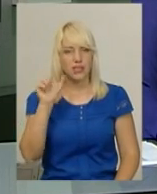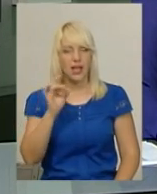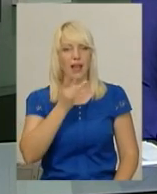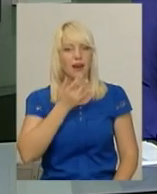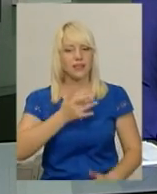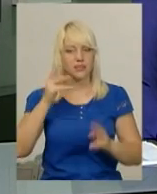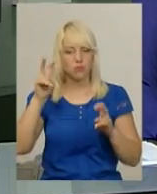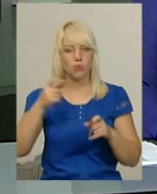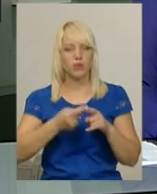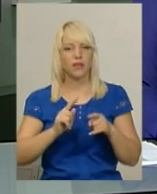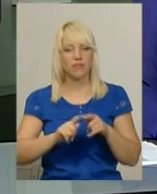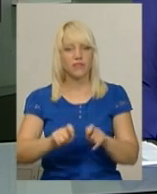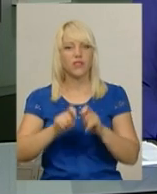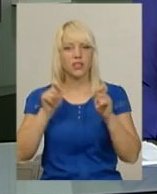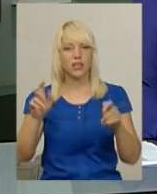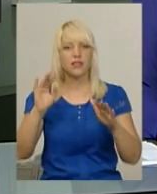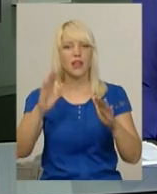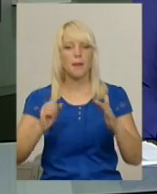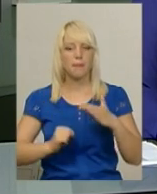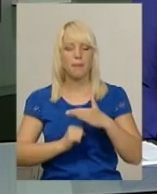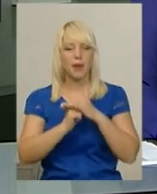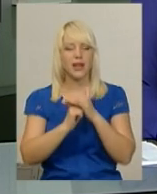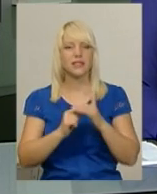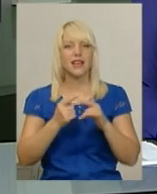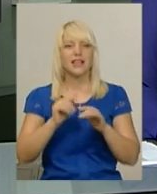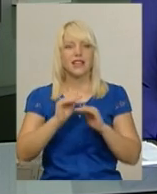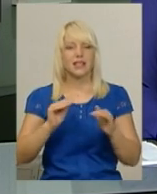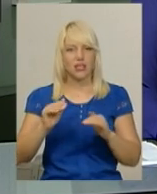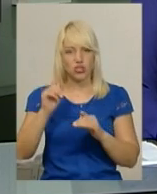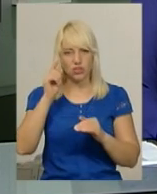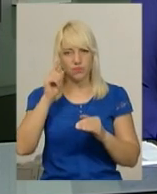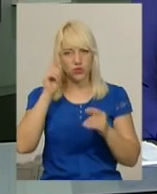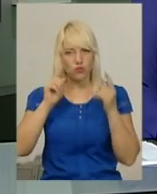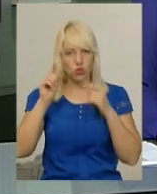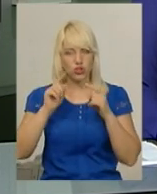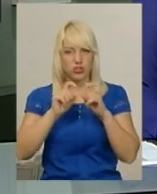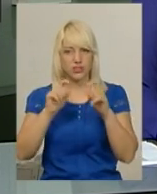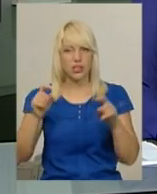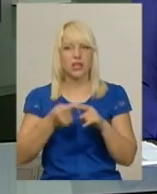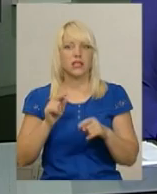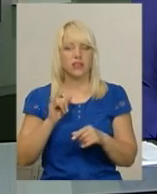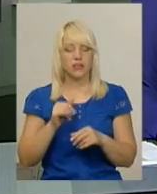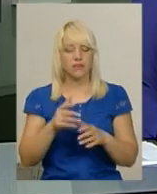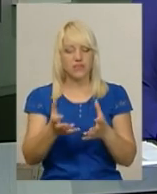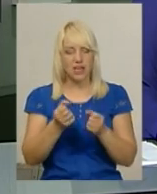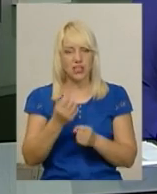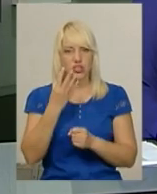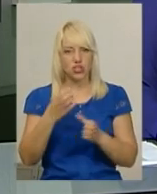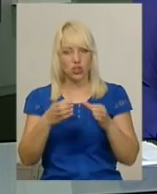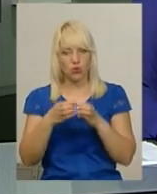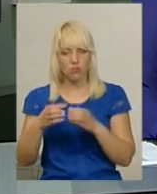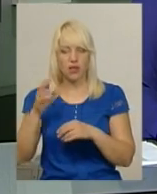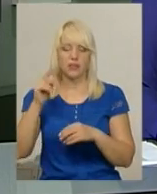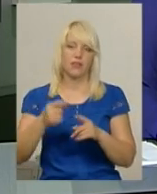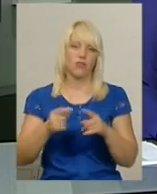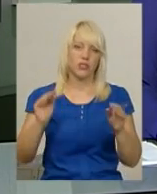відкрився на базі міського палацу творчості дітей та юнацтва. У конкурсних змаганнях взяли участь п'ять команд. Школярі складали пісні та